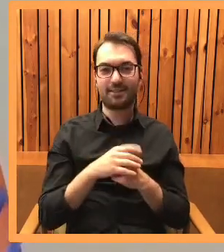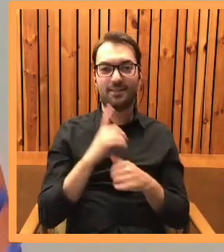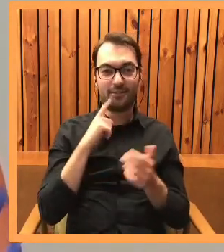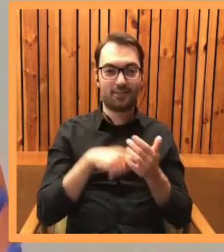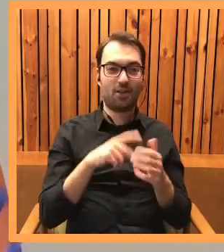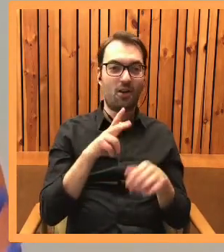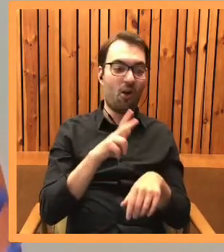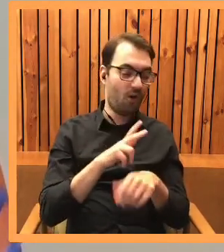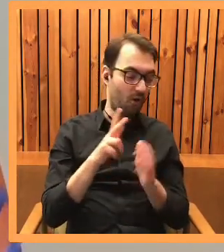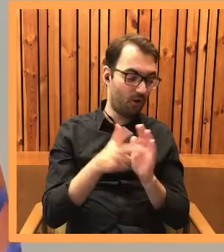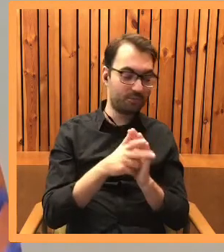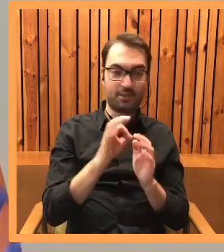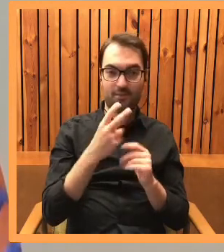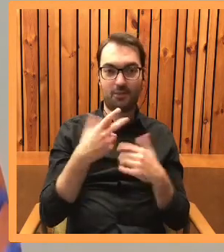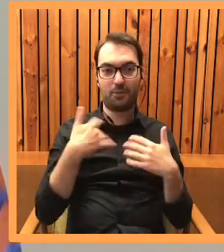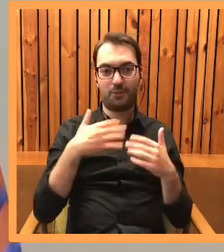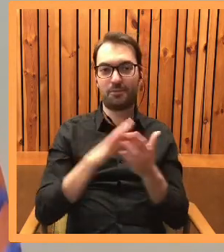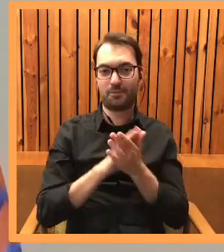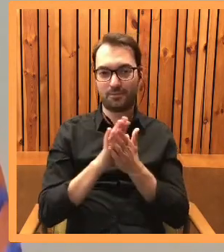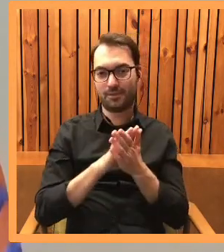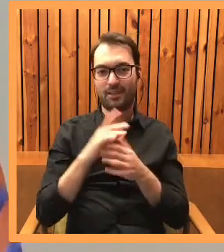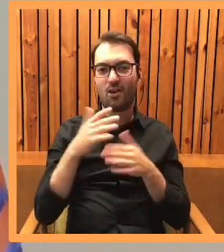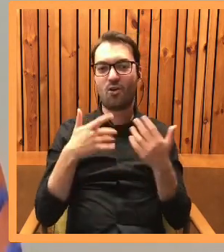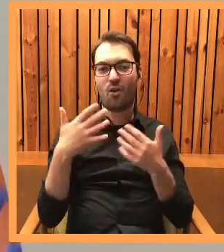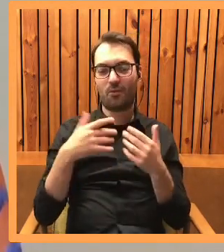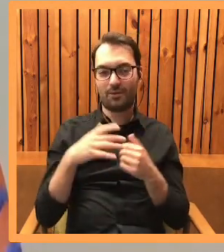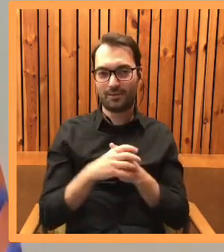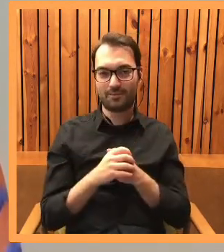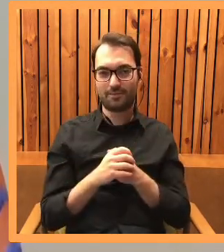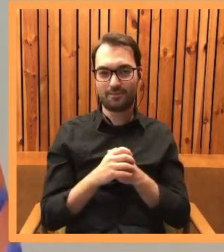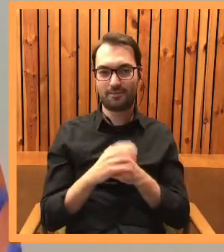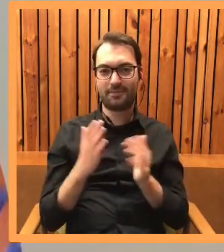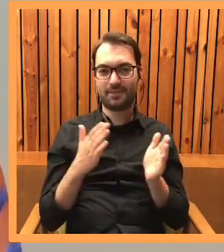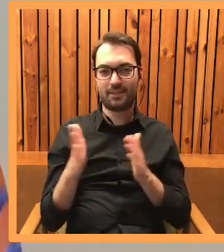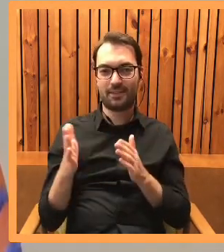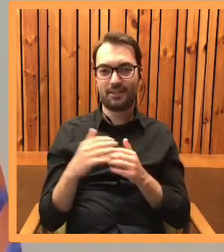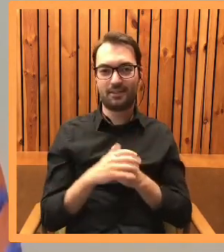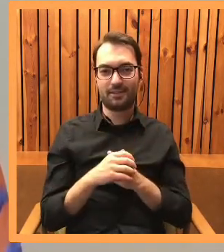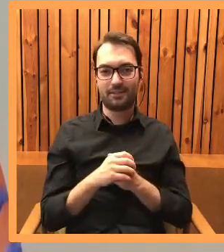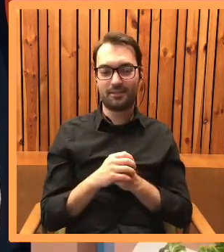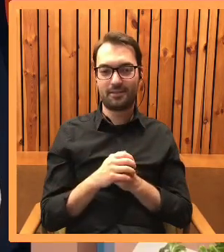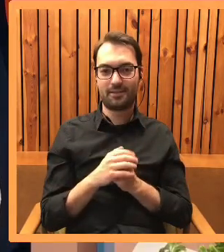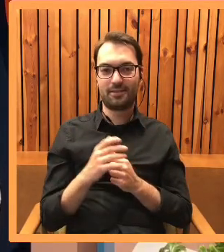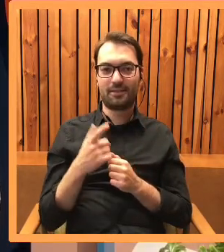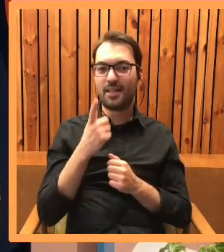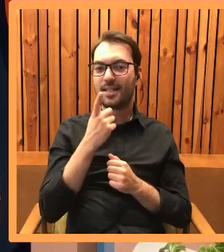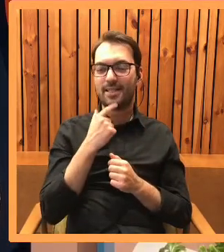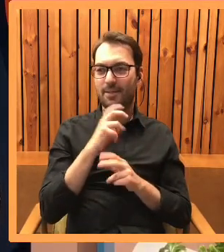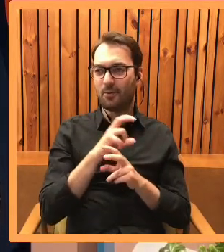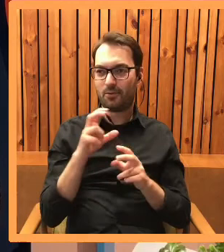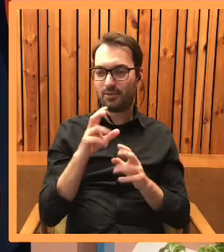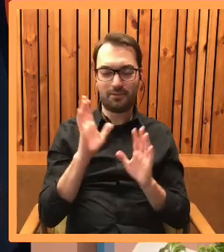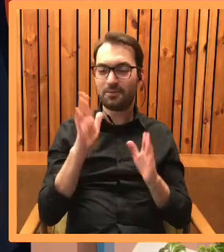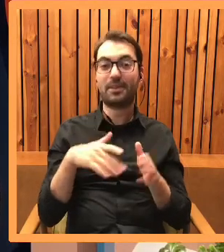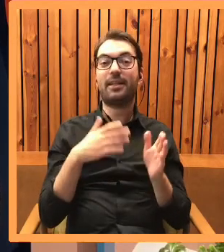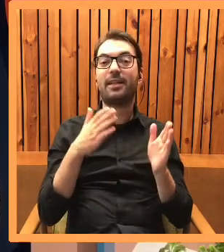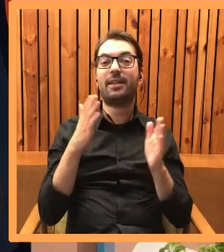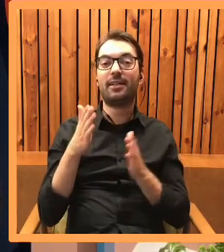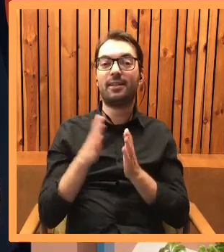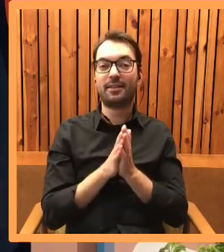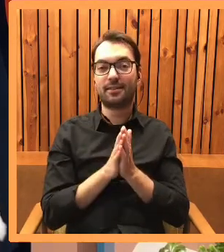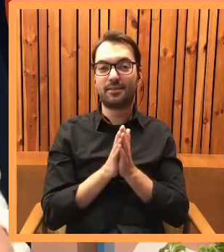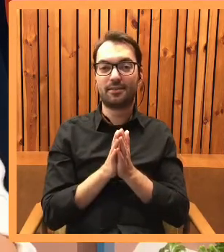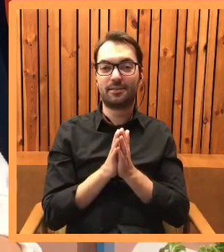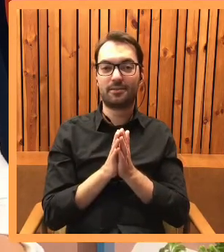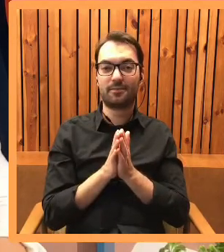18.2 tutaj przekłamanie mam na alto na komputerze. Widzę, że trochę mamy, teraz żyję jeszcze w niedoczasie w takim razie. Pytanie o